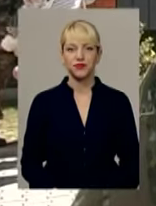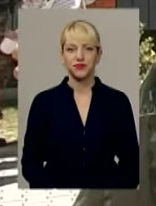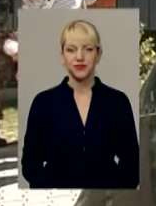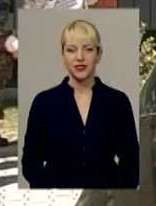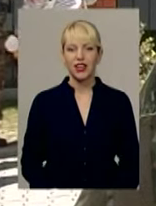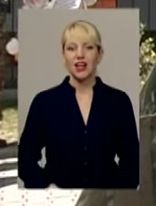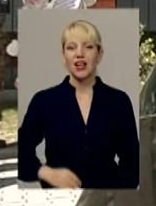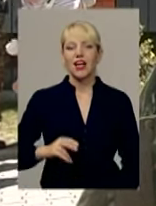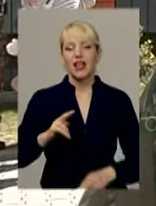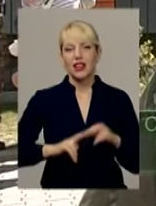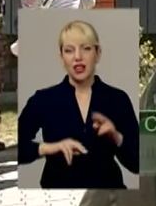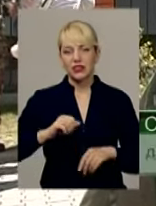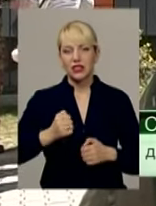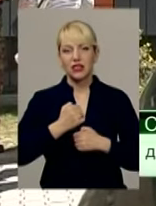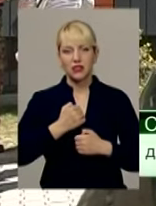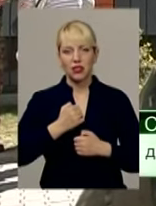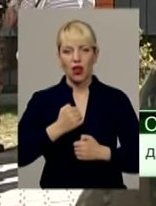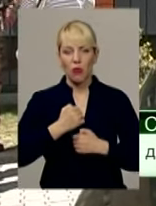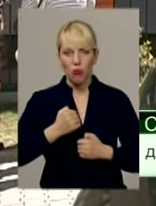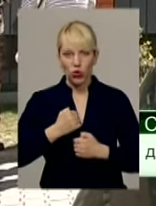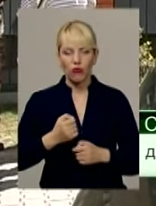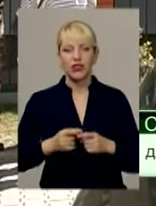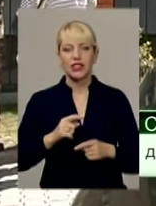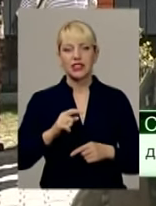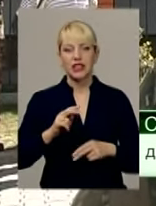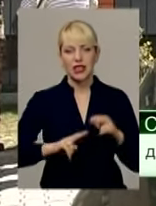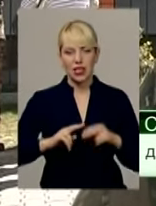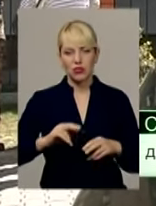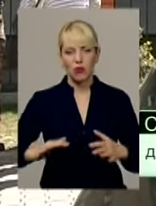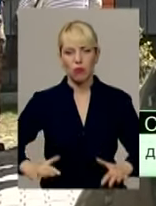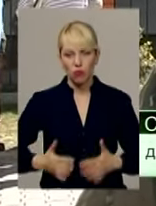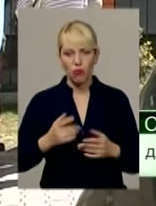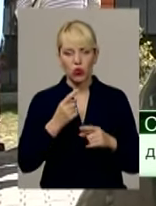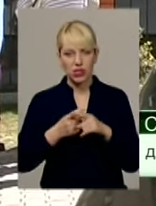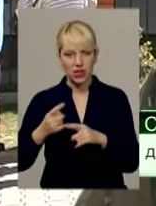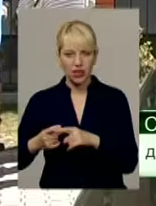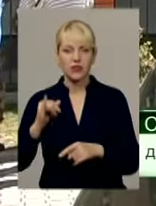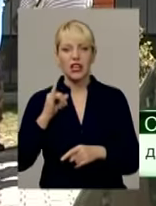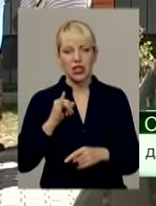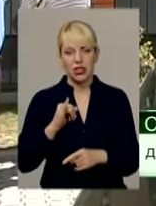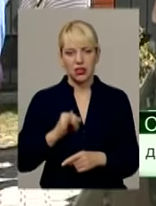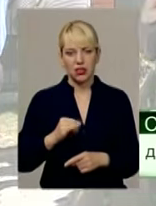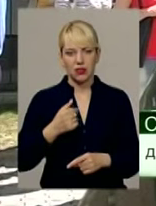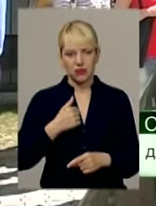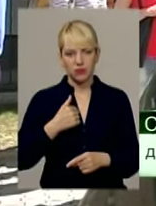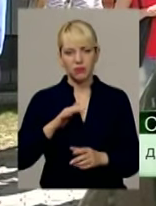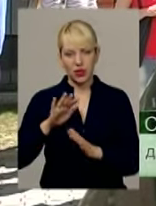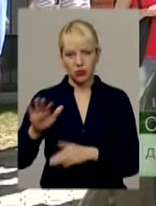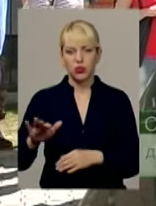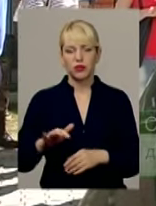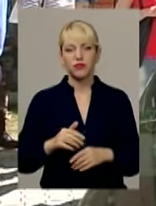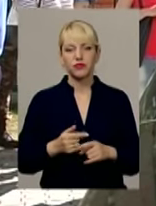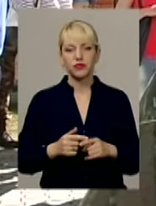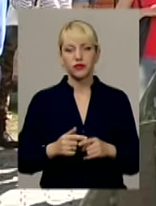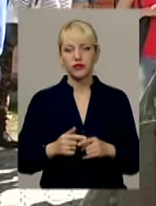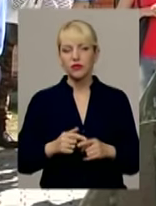Настрій бойовий, настроєні позитивно. В ближайшу часу відбути і повернутися. Добровольцями.